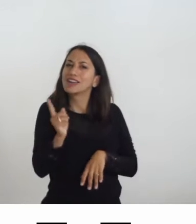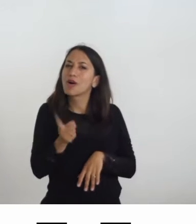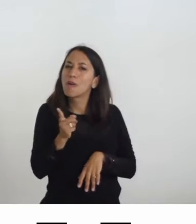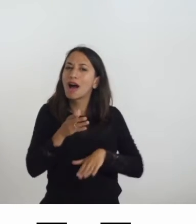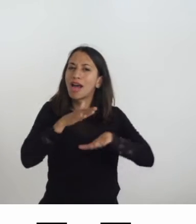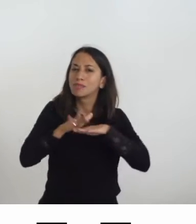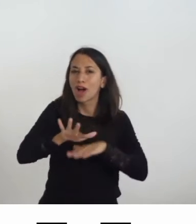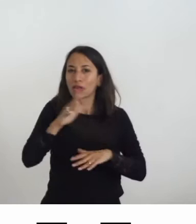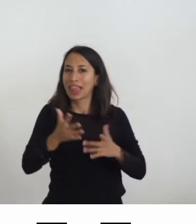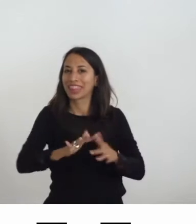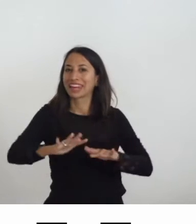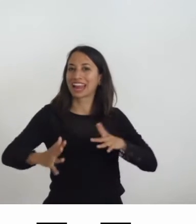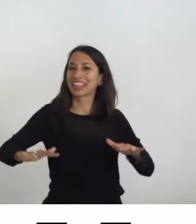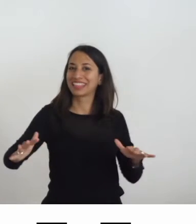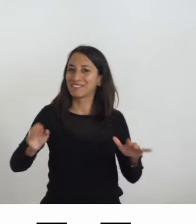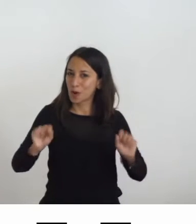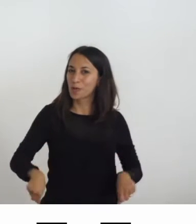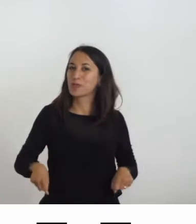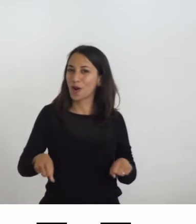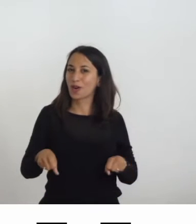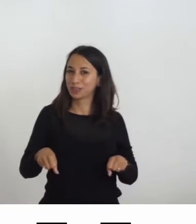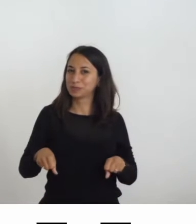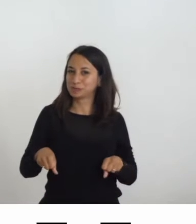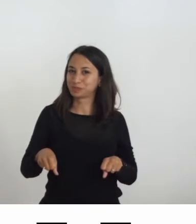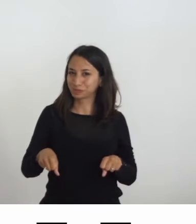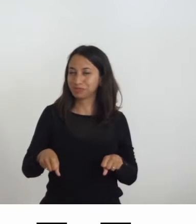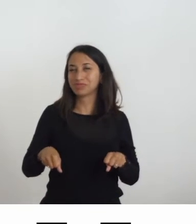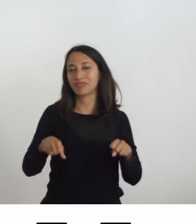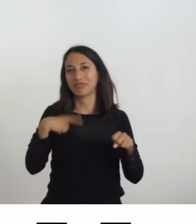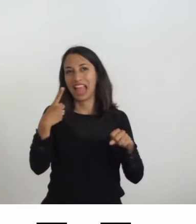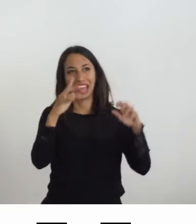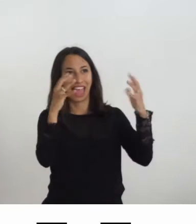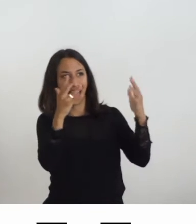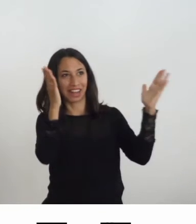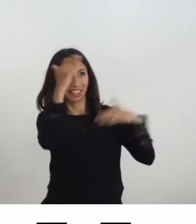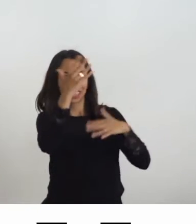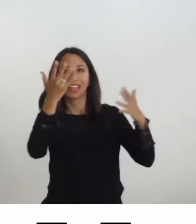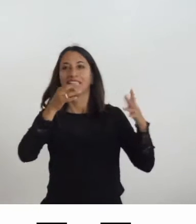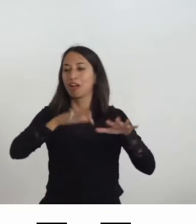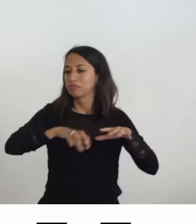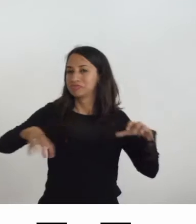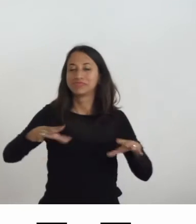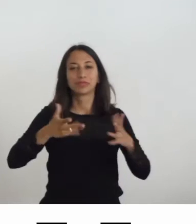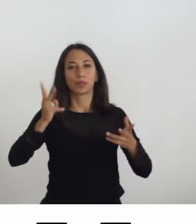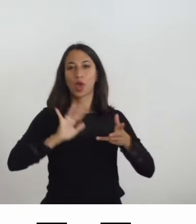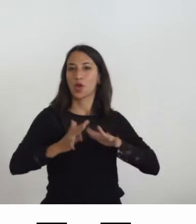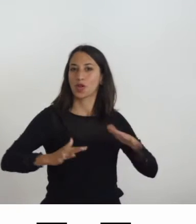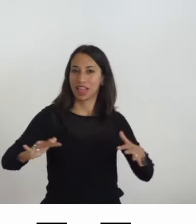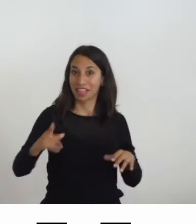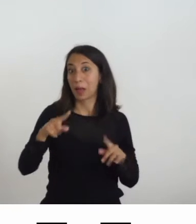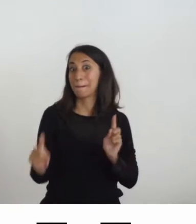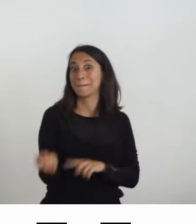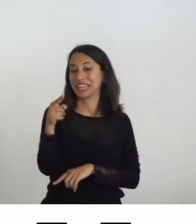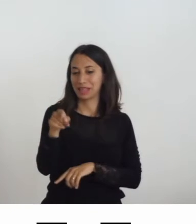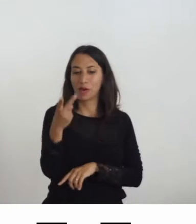alternativi gli oggetti e le opere esposte. Queste sono alcune immagini prese da